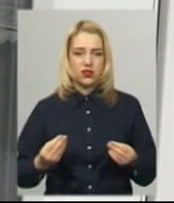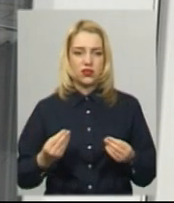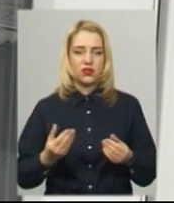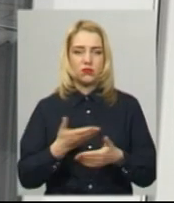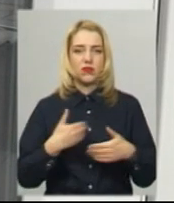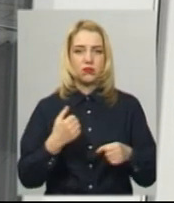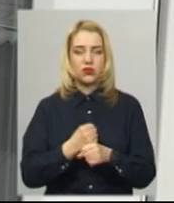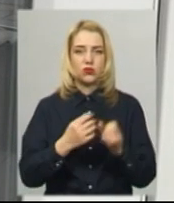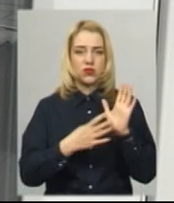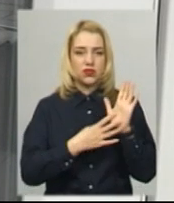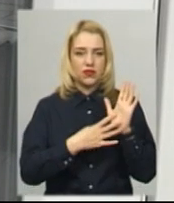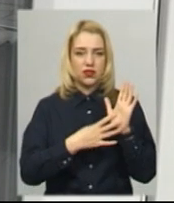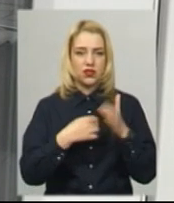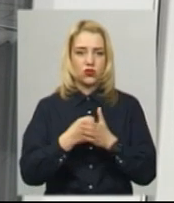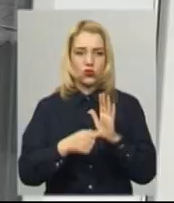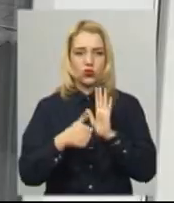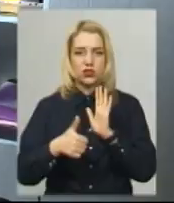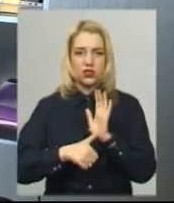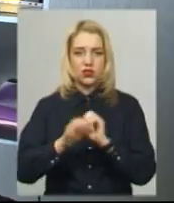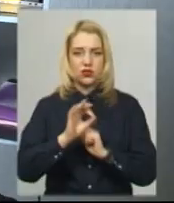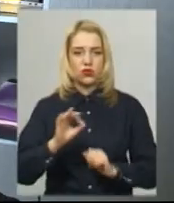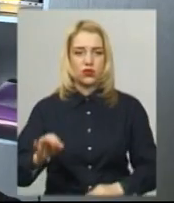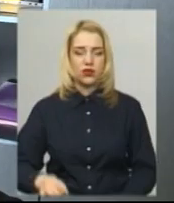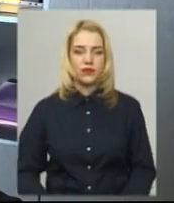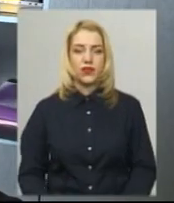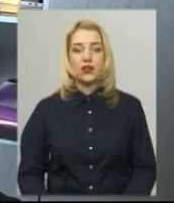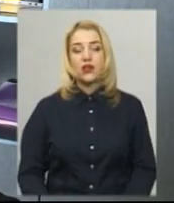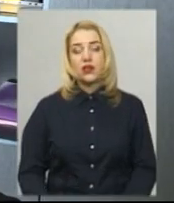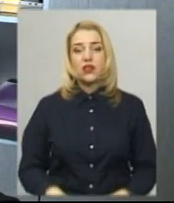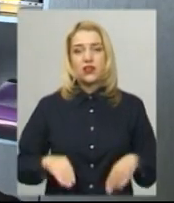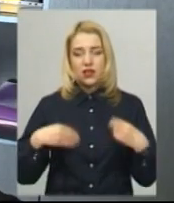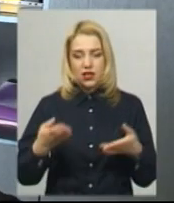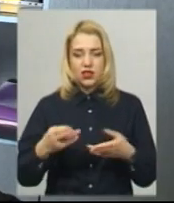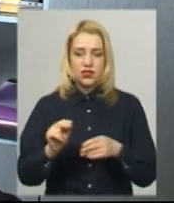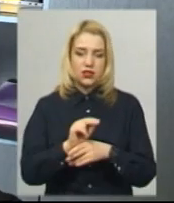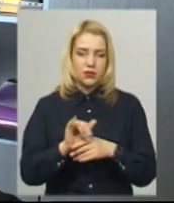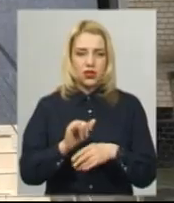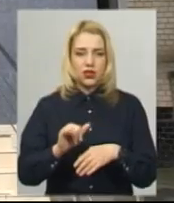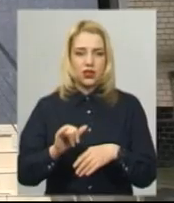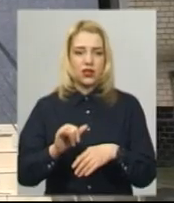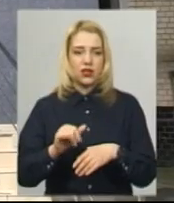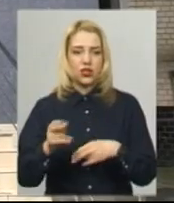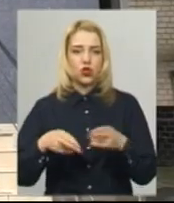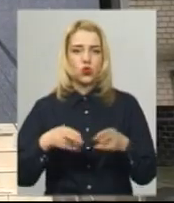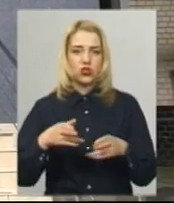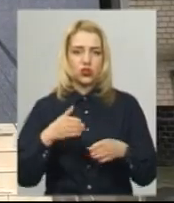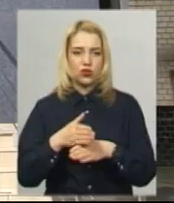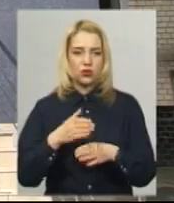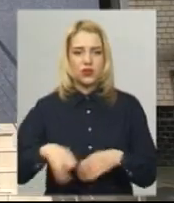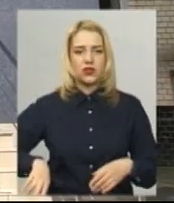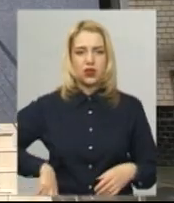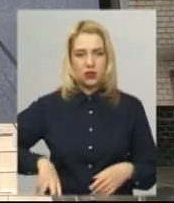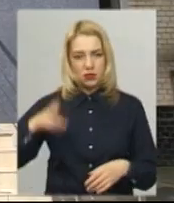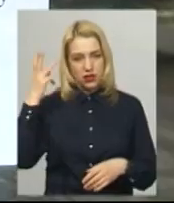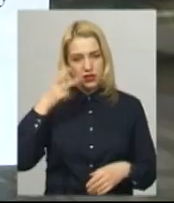працюємо з 9 до 16.00. Надається як терапевтична, так і хірургічна допомога. Директор Хмельницької обласної